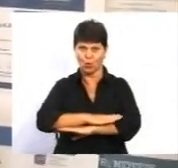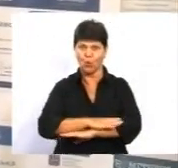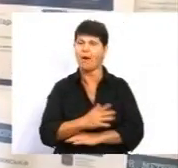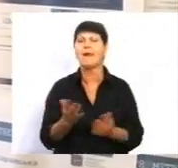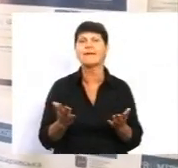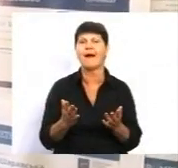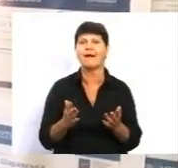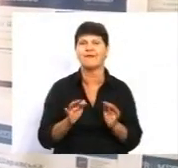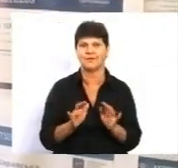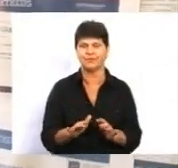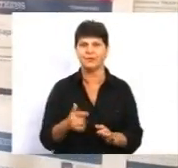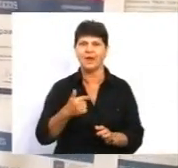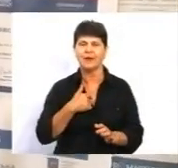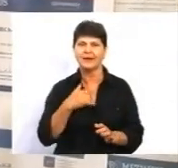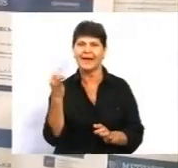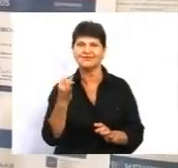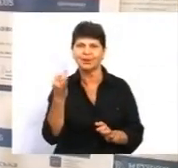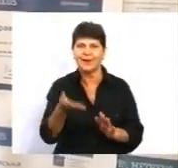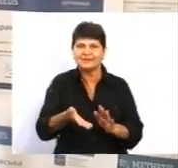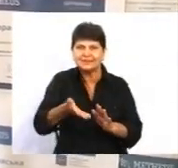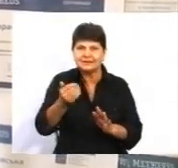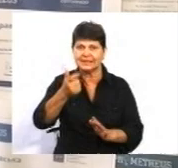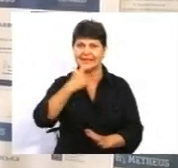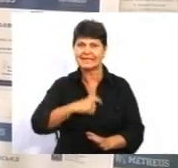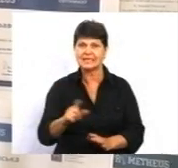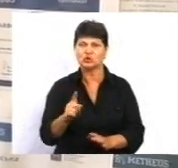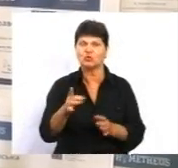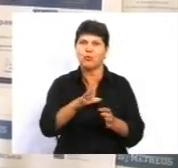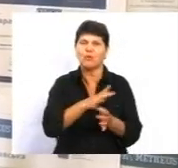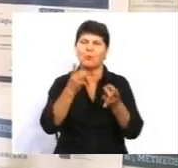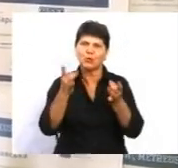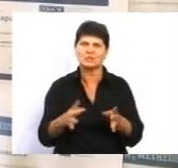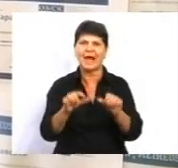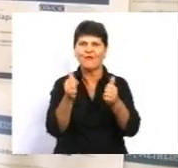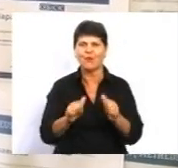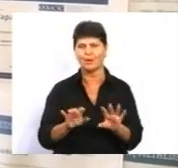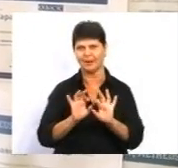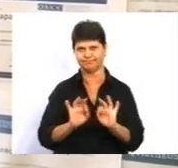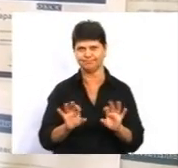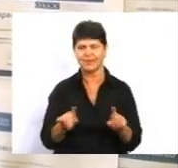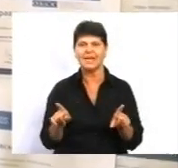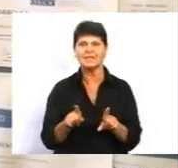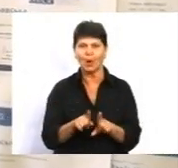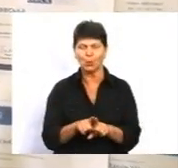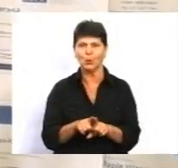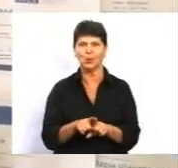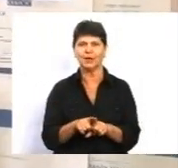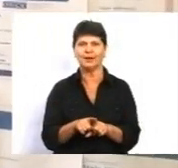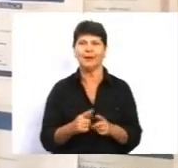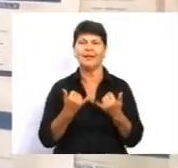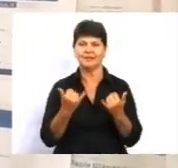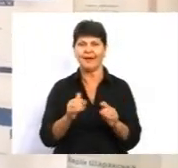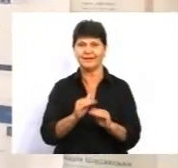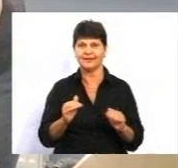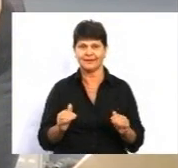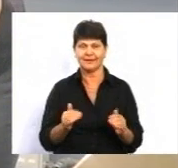відбувається? Я черпаю інформацію для себе, щоб більш в простішій формі спростувати таку інформацію для дітей